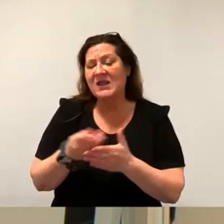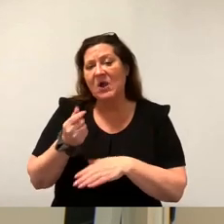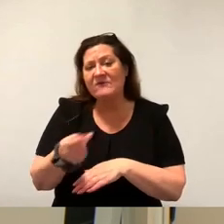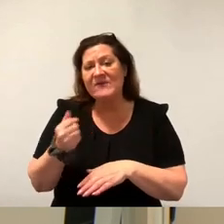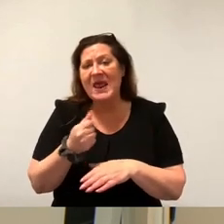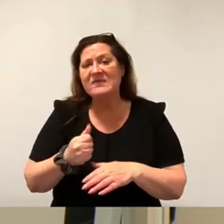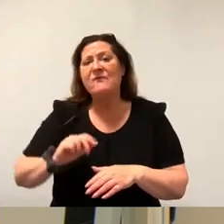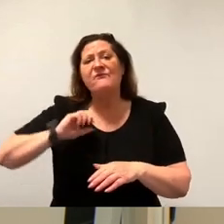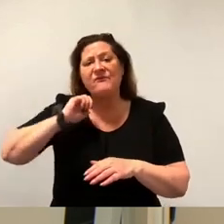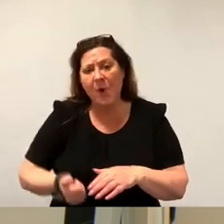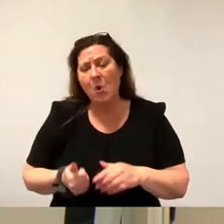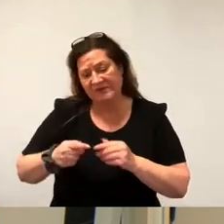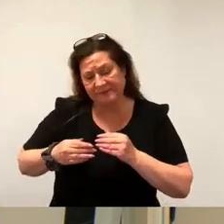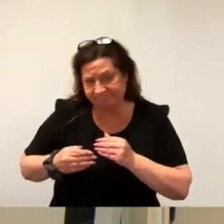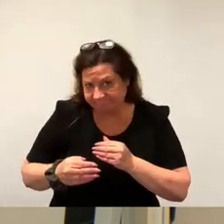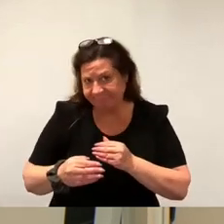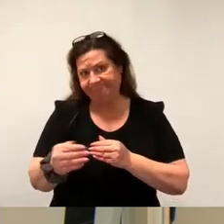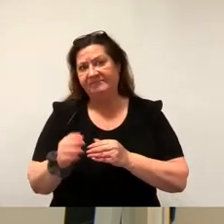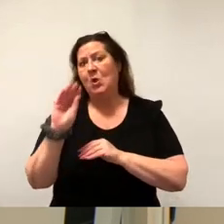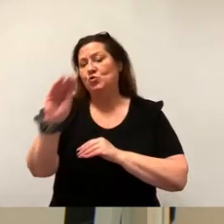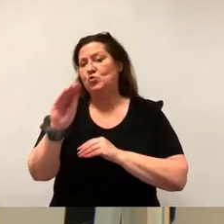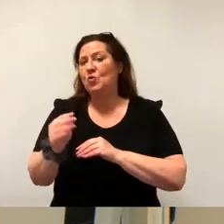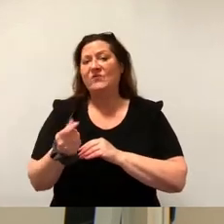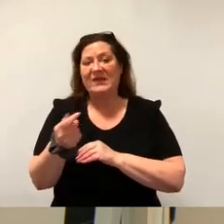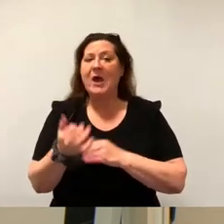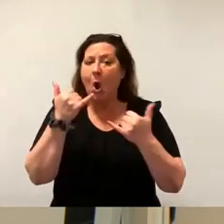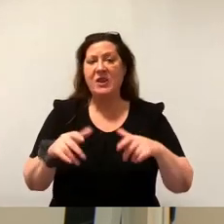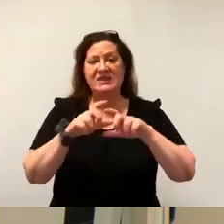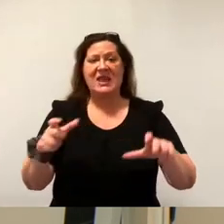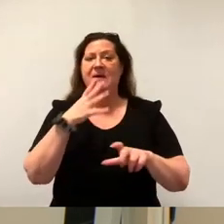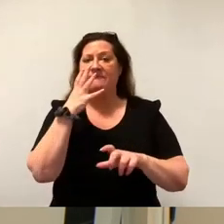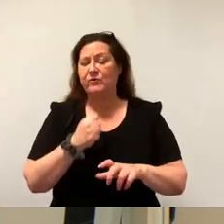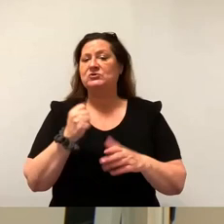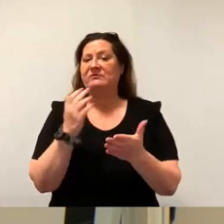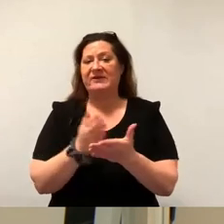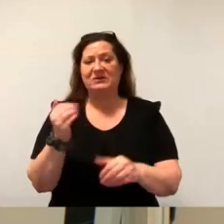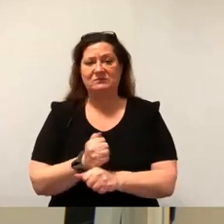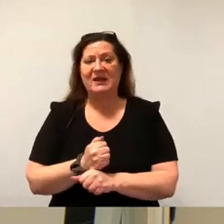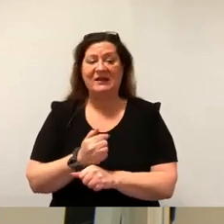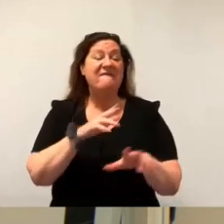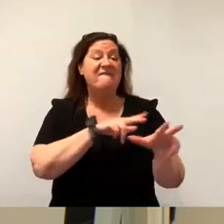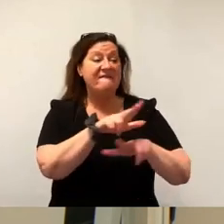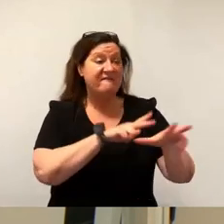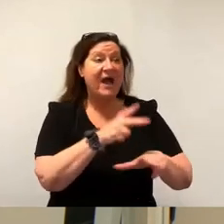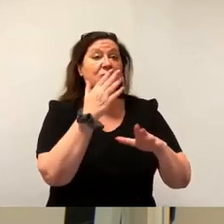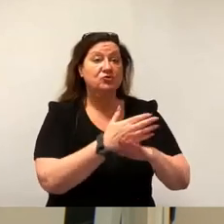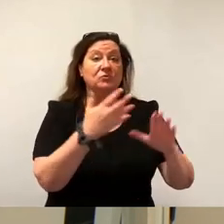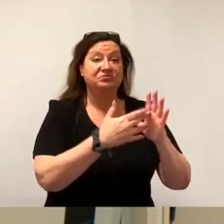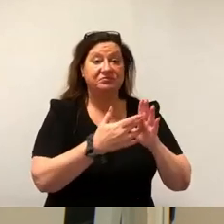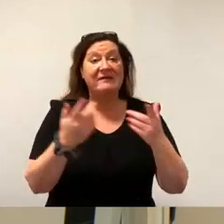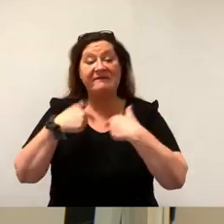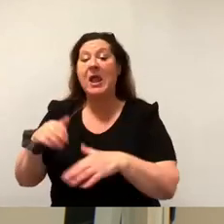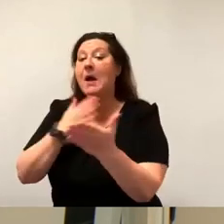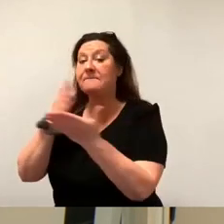der zukünftigen Investitionen geklärt werden. Sowohl die Verwaltung prüfte und wir als beratendes Gremium im